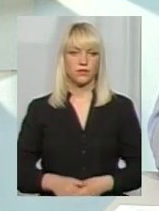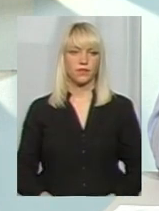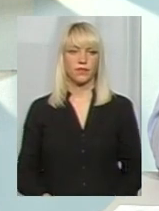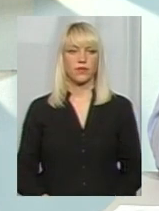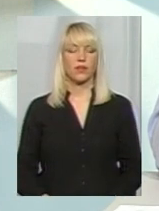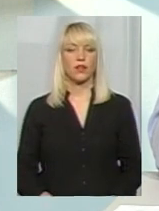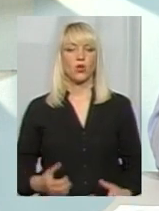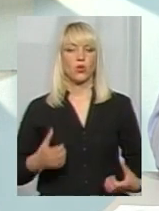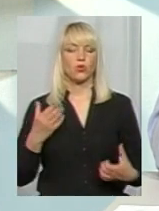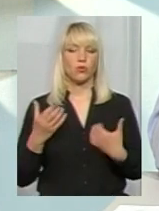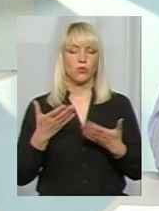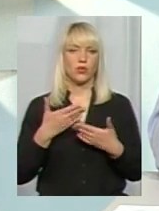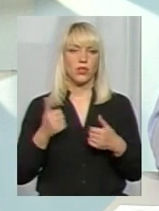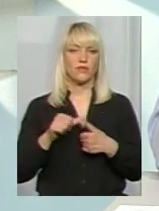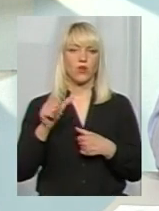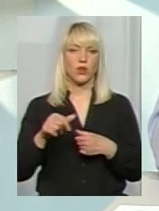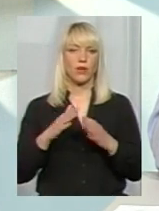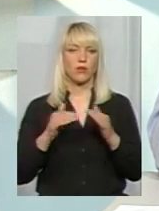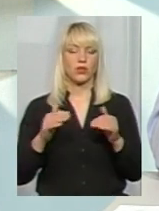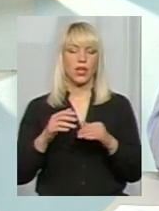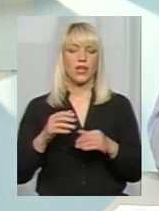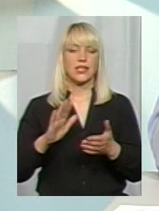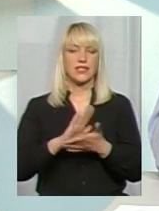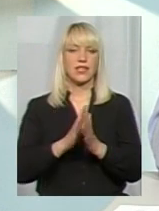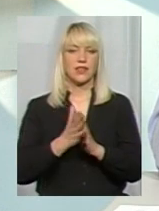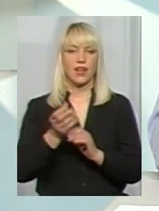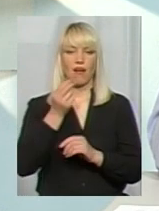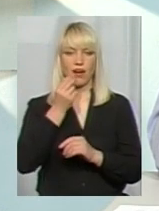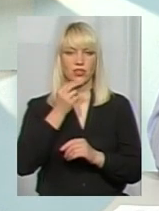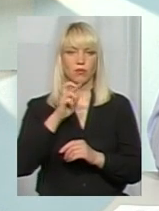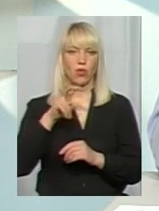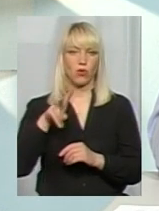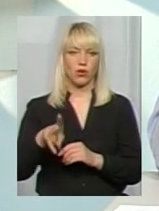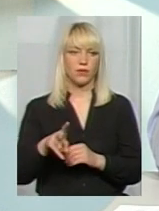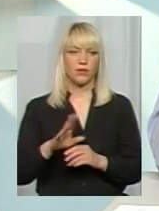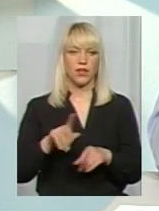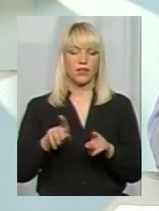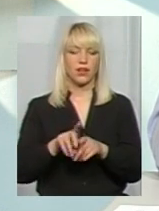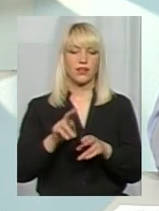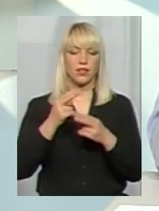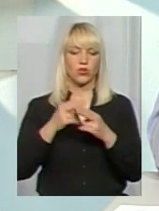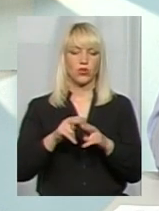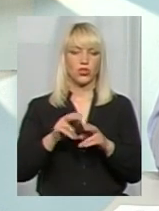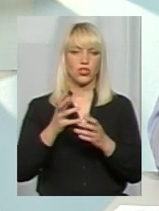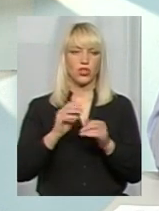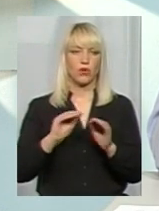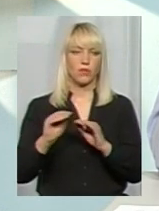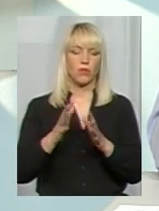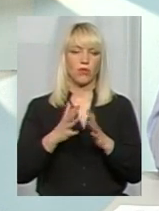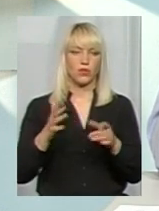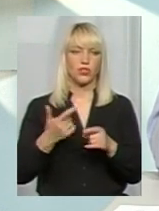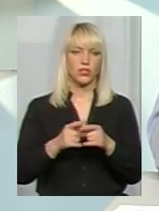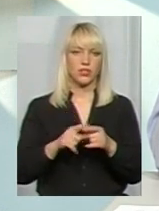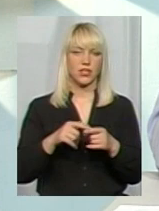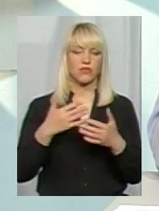Турбує нас в окремих із них і стан харчоблоків. Не так технологічне обладнання, бо в більшості від них за ці роки вони